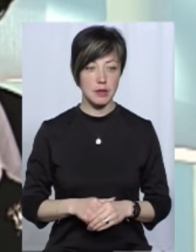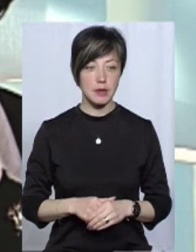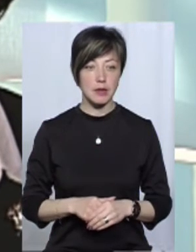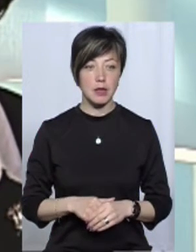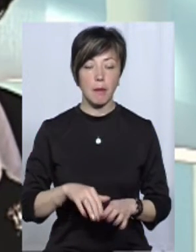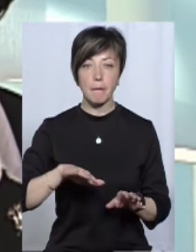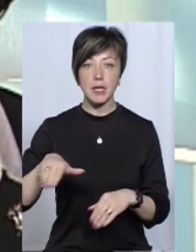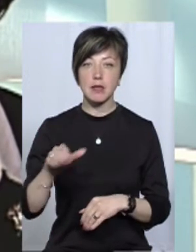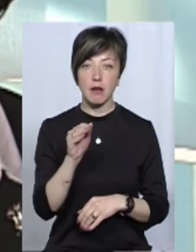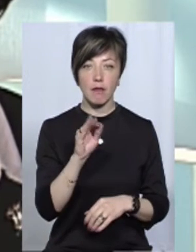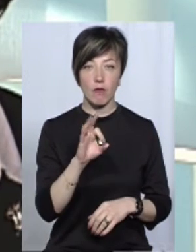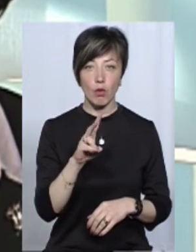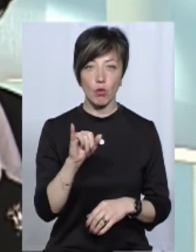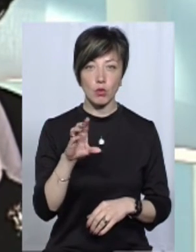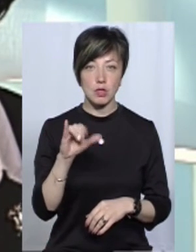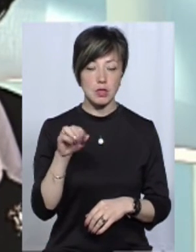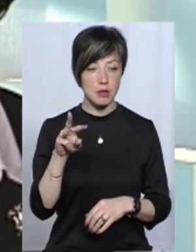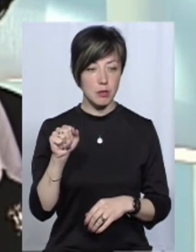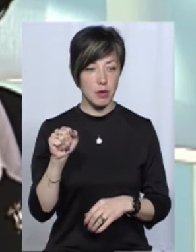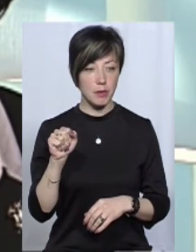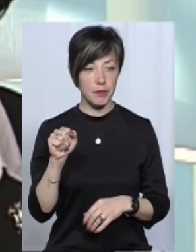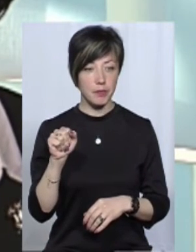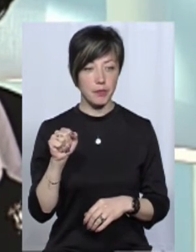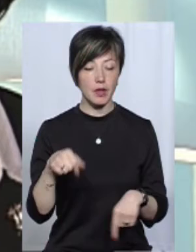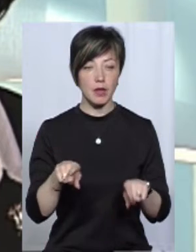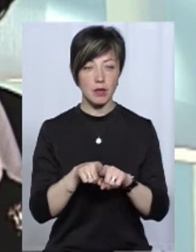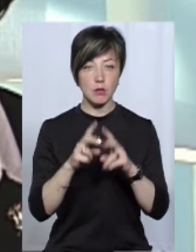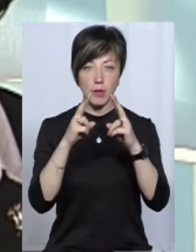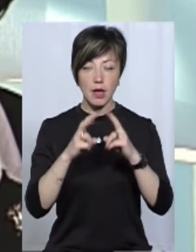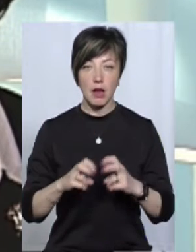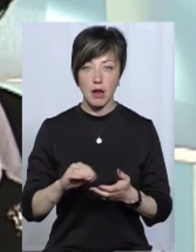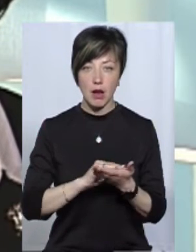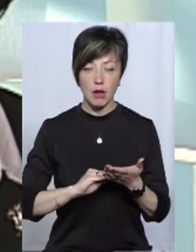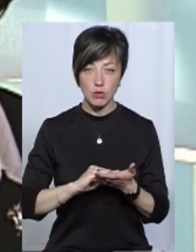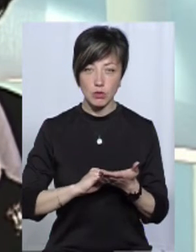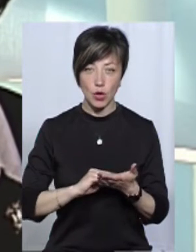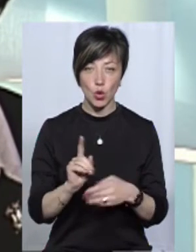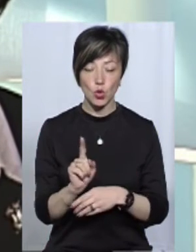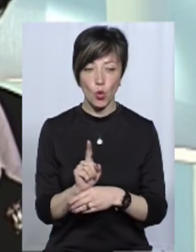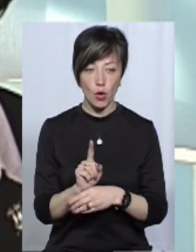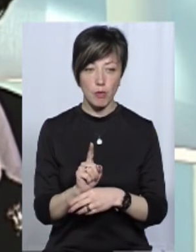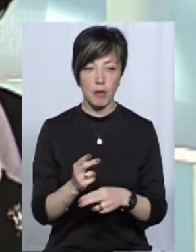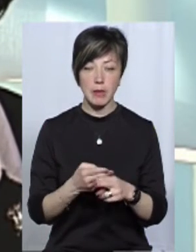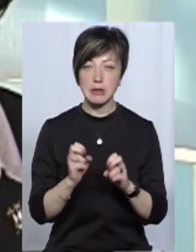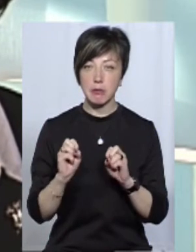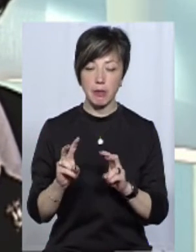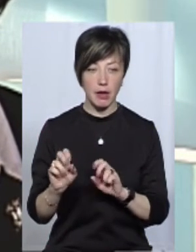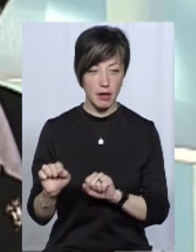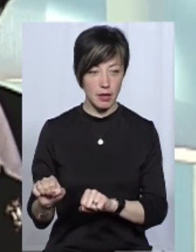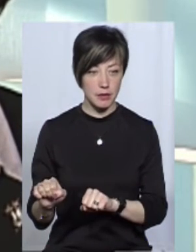Далі, після фокусі, ми теж були переглянути, знову таки, переглянути норми безпеки.